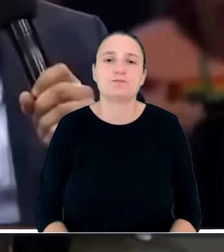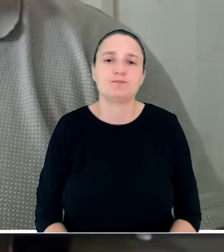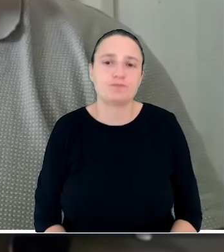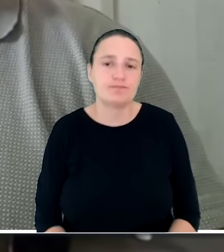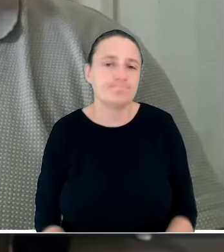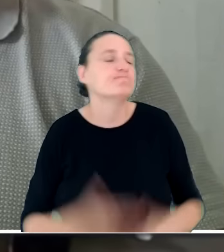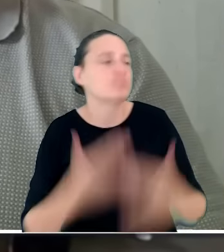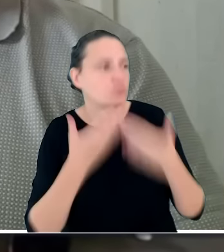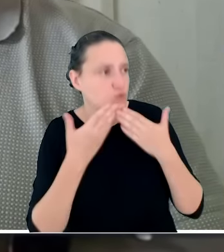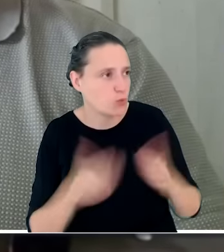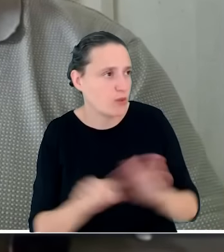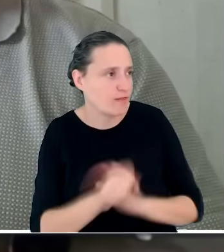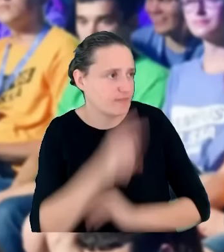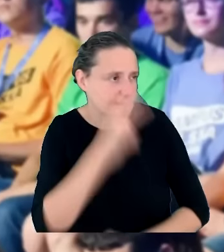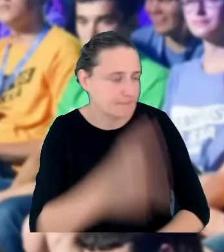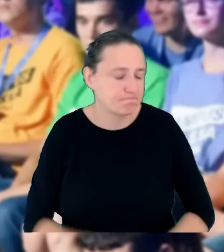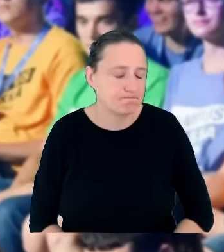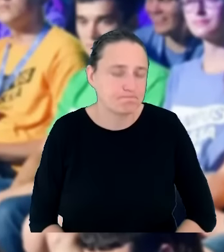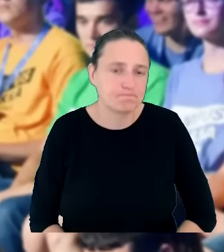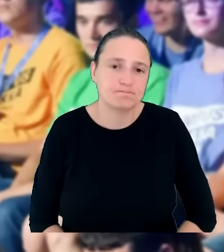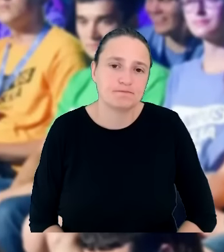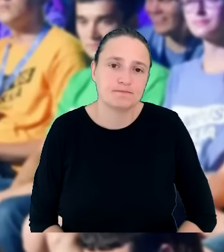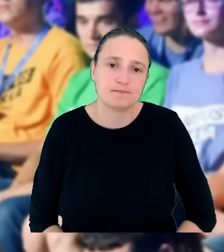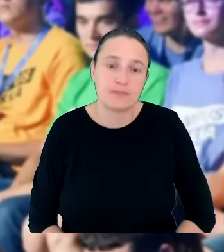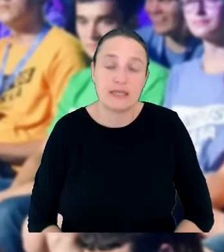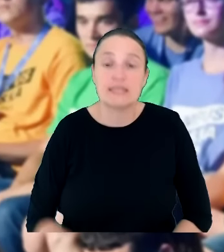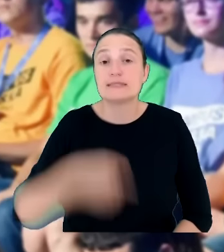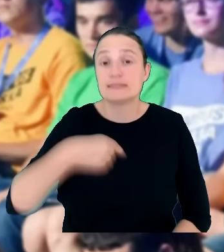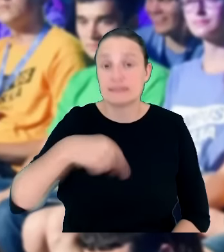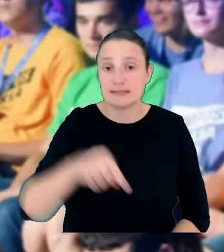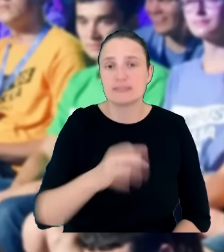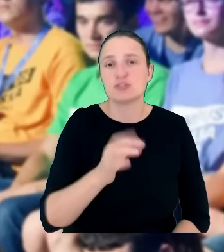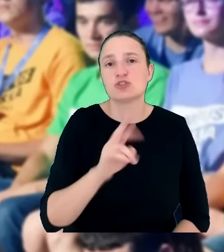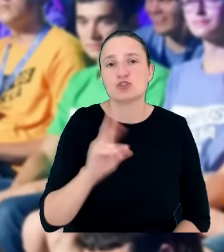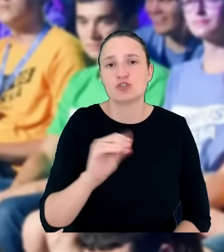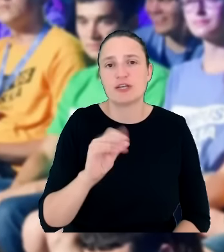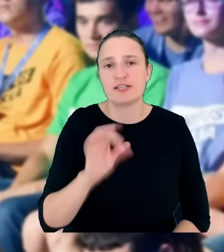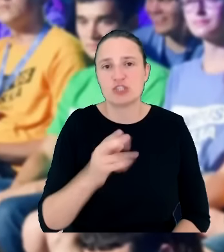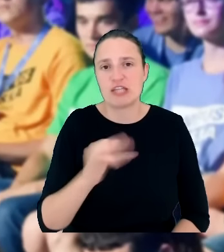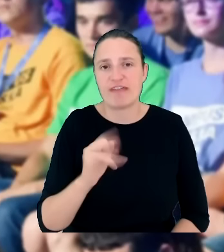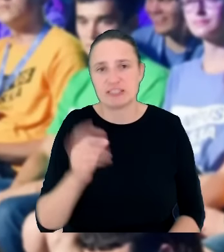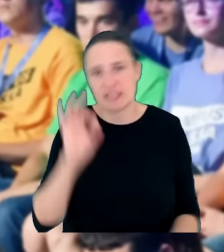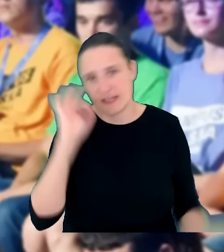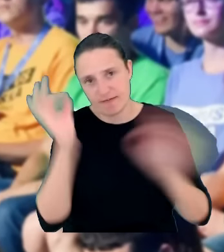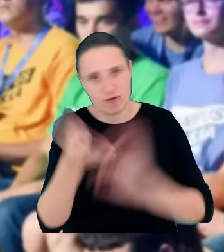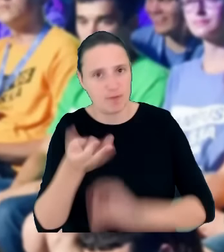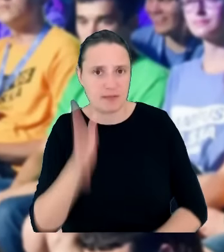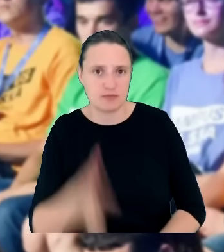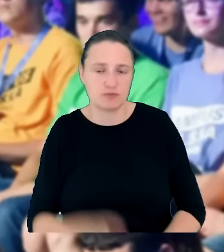bardzo. Do widzenia. A już za chwilę Michał Trześniewski i najważniejsze informacje z kraju i ze świata.